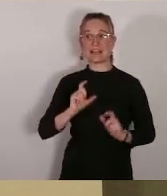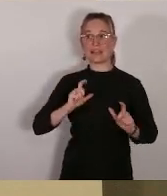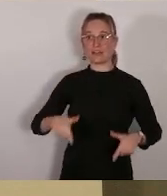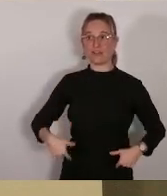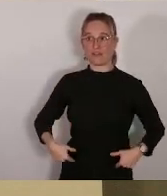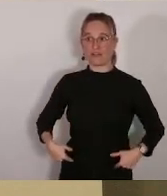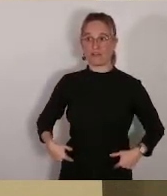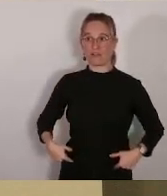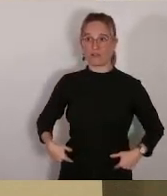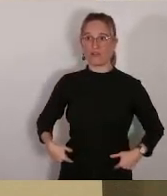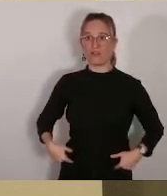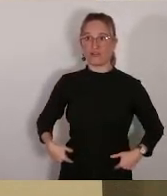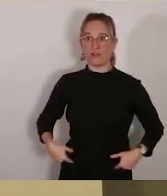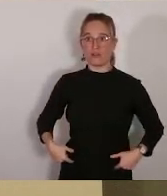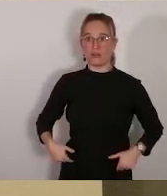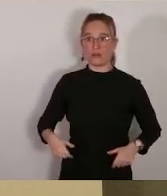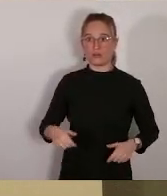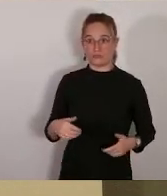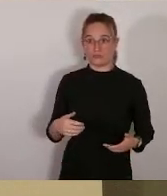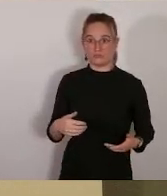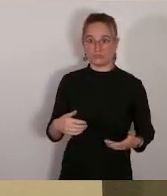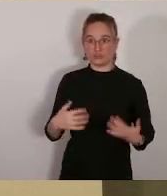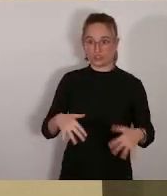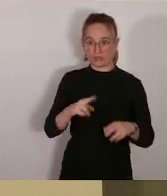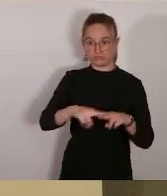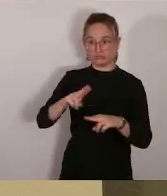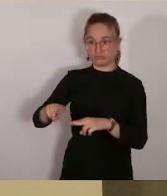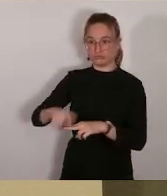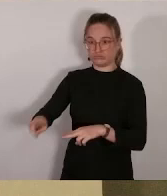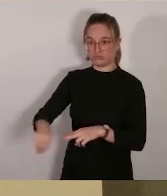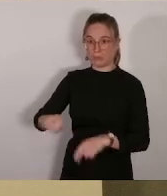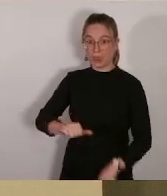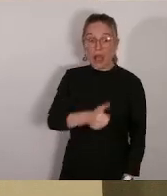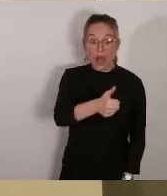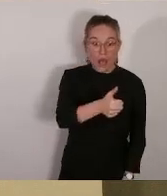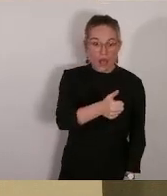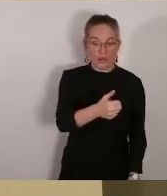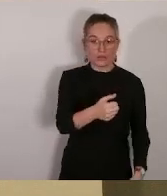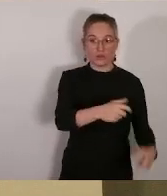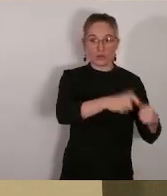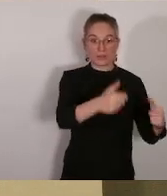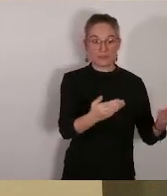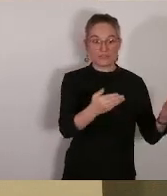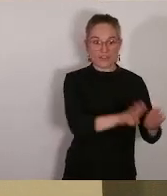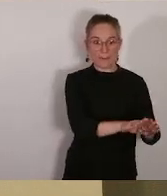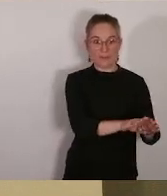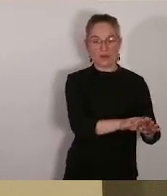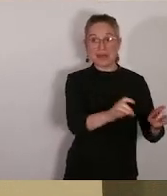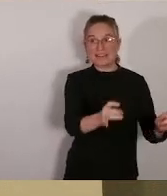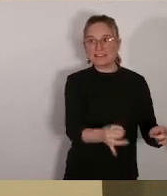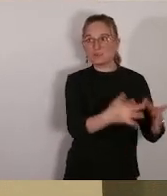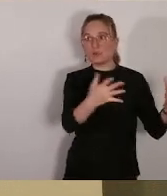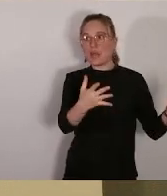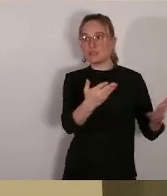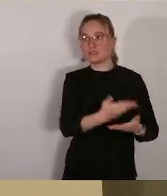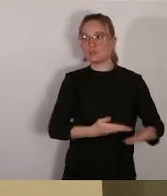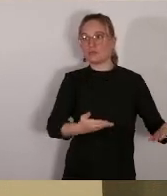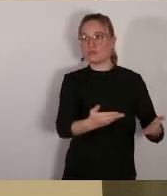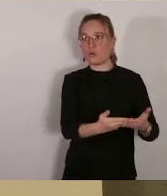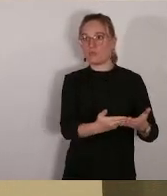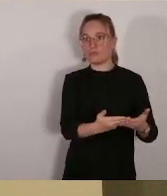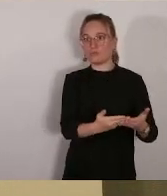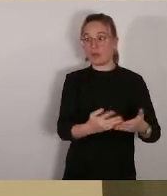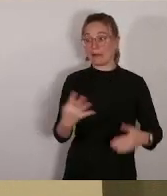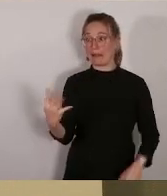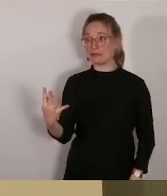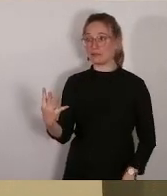une entreprise qui fait faillite c'est quand même une exception et ça une situation exceptionnelle pardon une entreprise qui